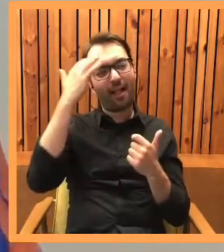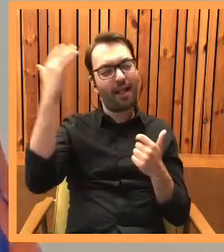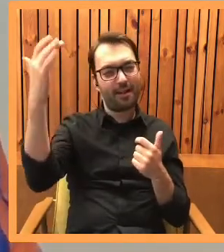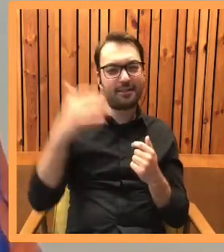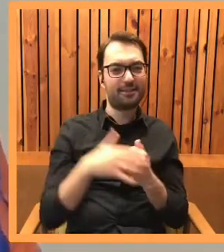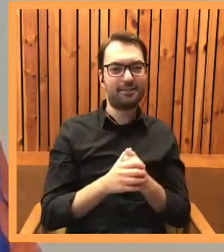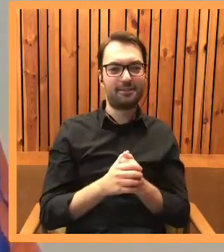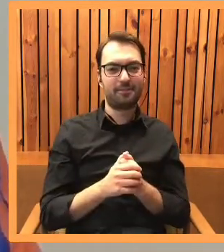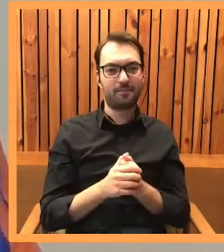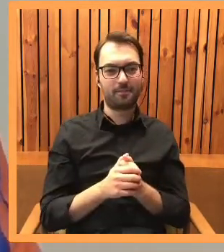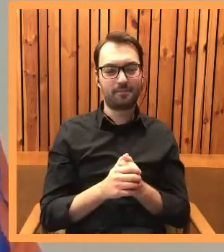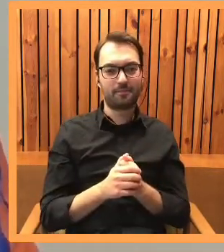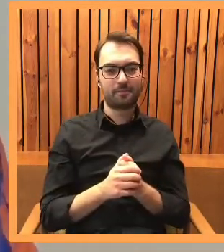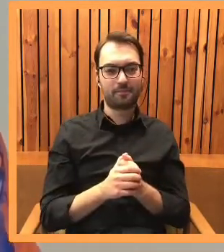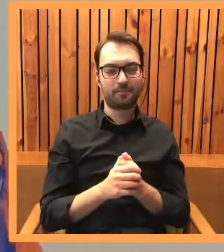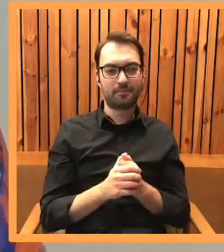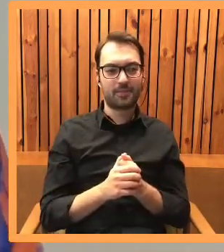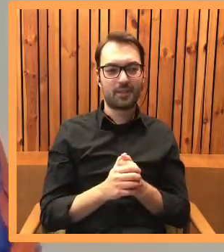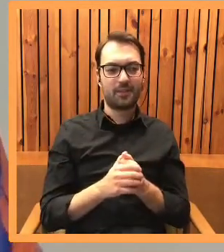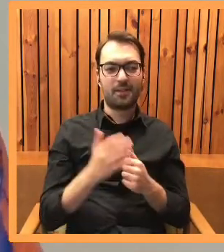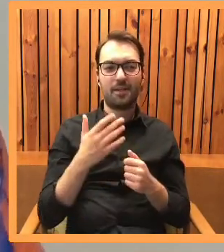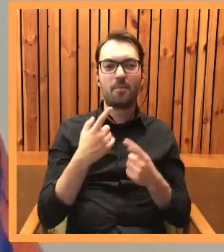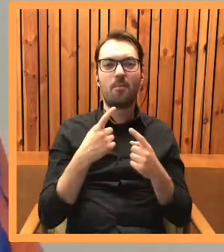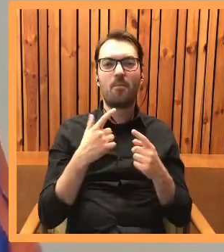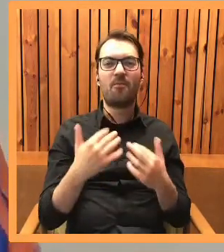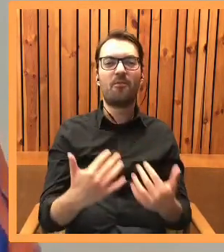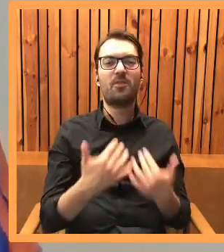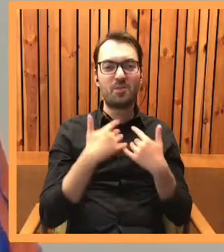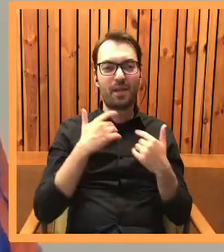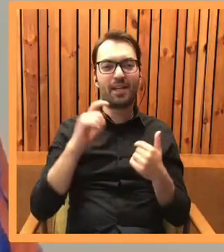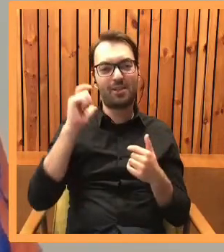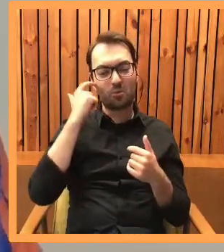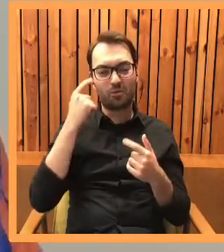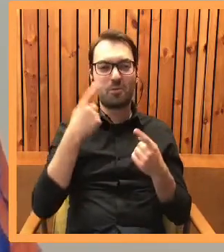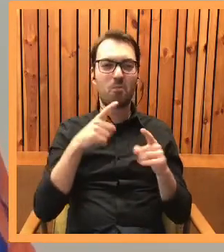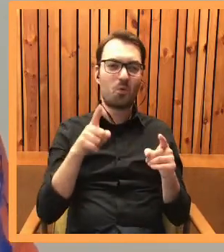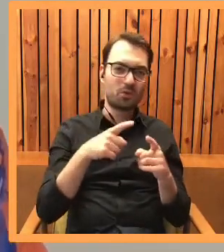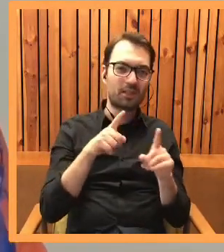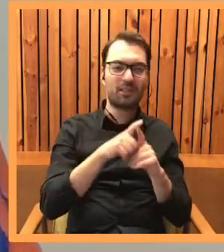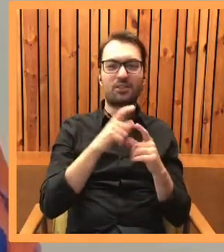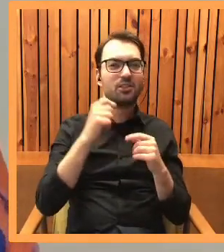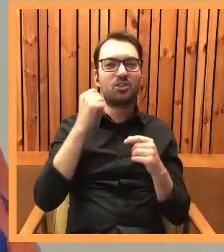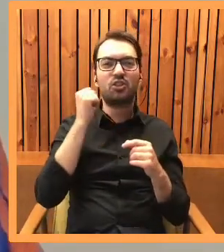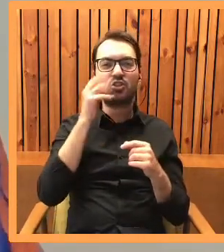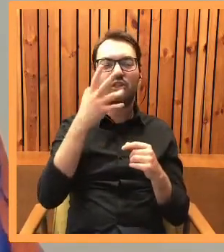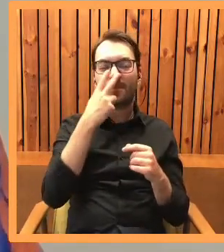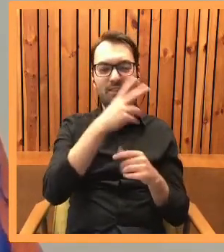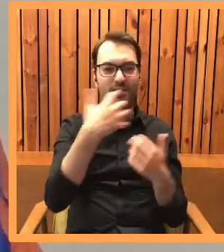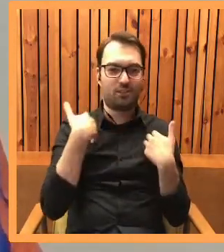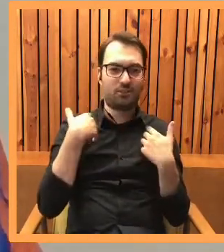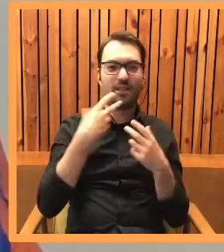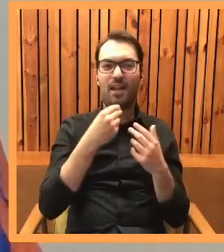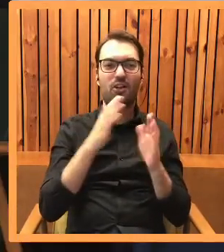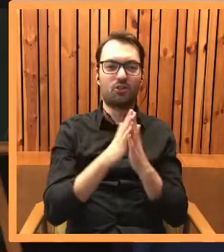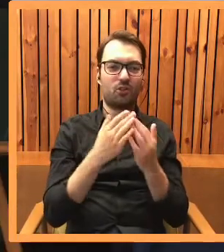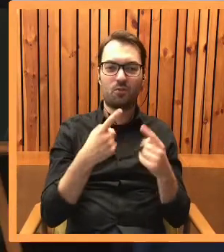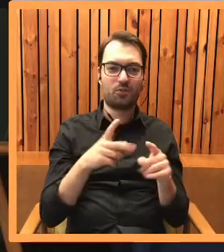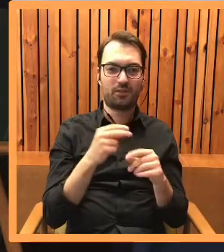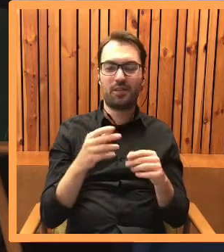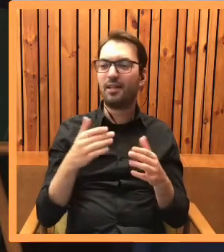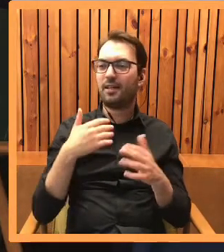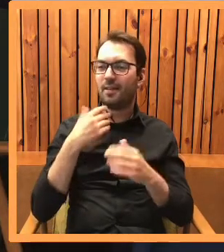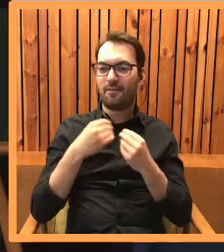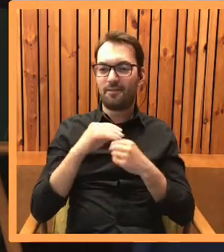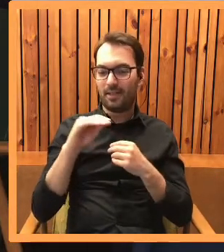Więc raczej to natchnienie płynie z muzyki i z tego, co widzę na co dzień. Niestety nie z książek. Masz pozdrowienie od